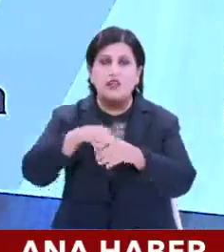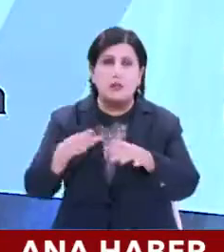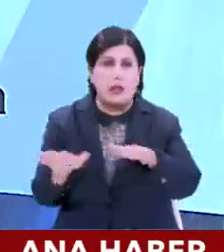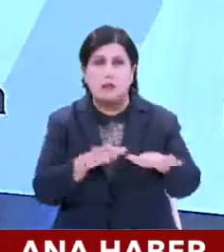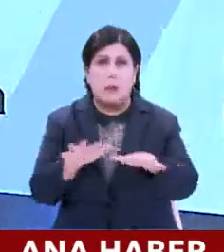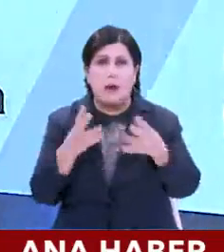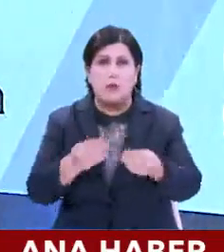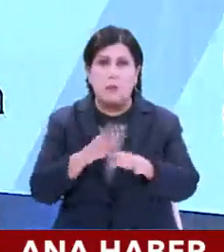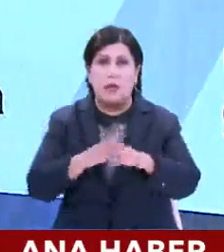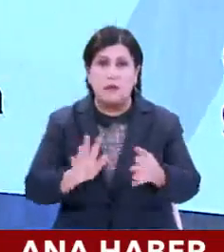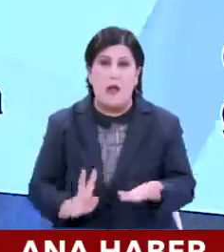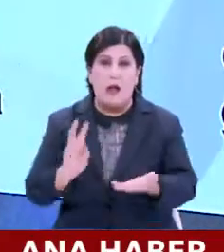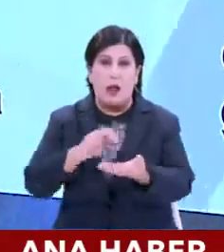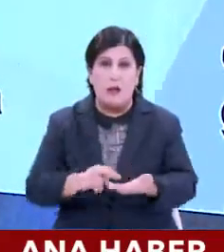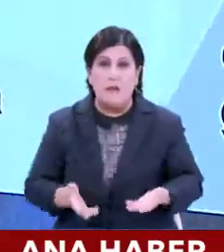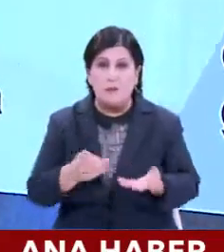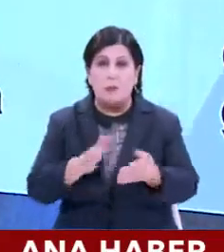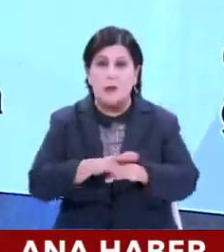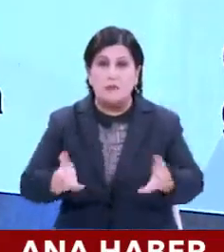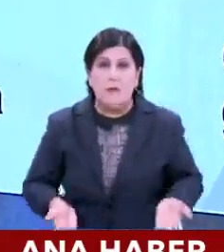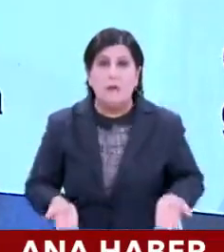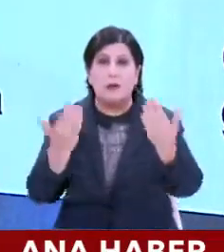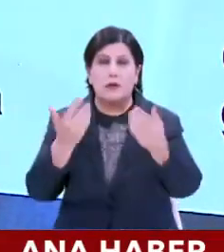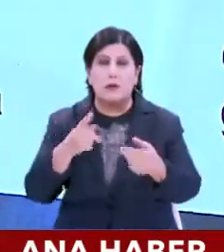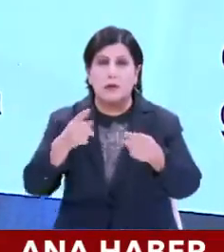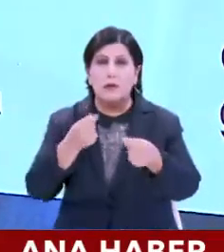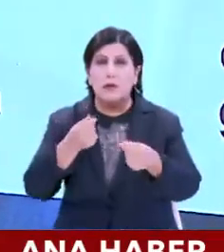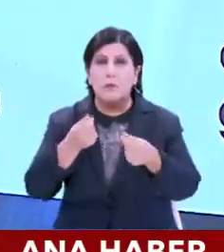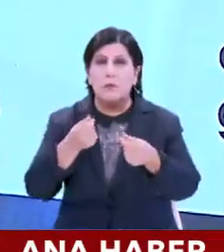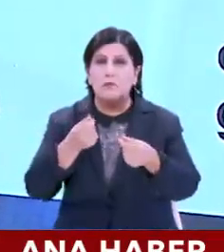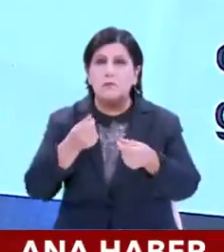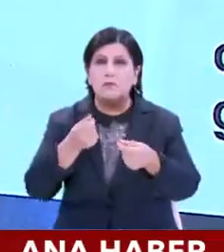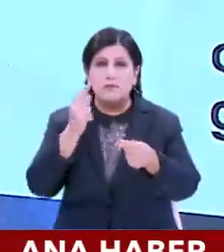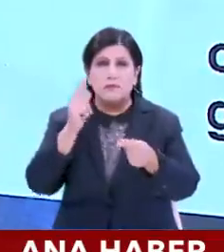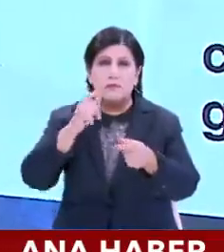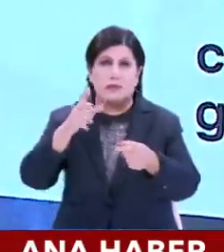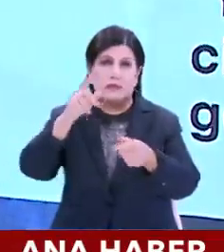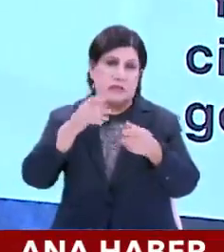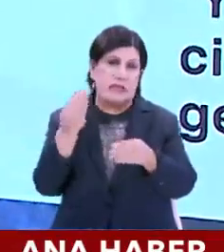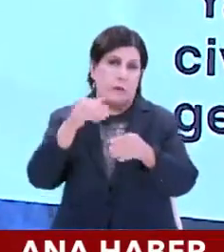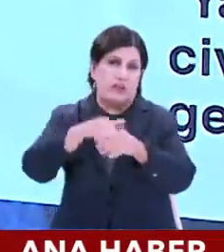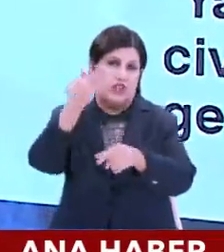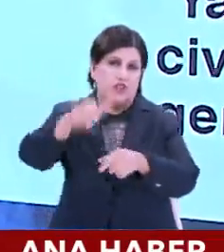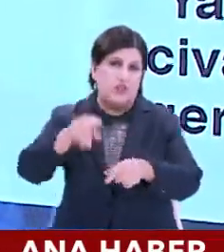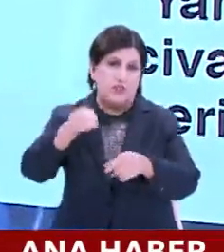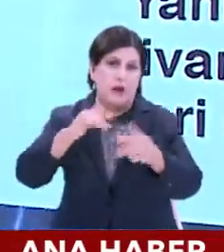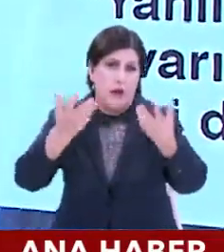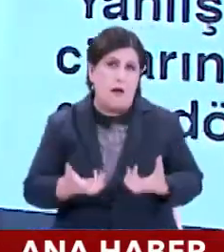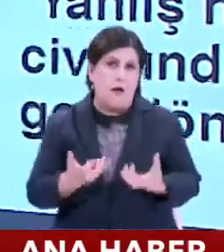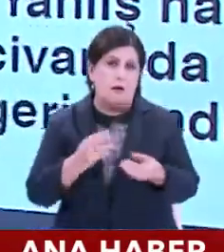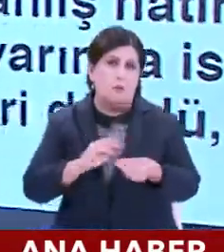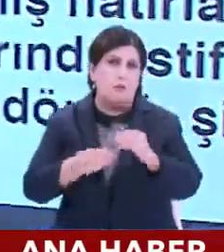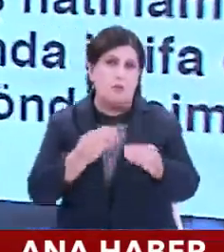O masadan kalkıp o masayı devirmenin maliyeti çok ağır oluyor İYİ Parti için. İtiraf gibi bir açıklama.